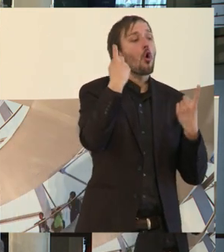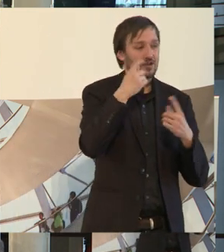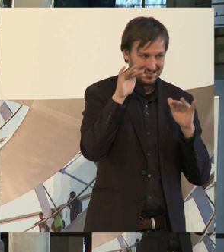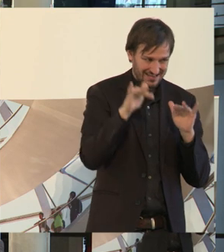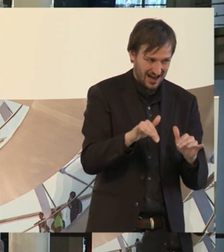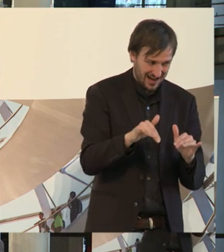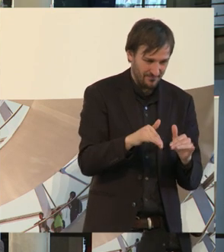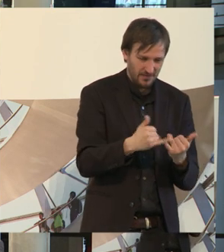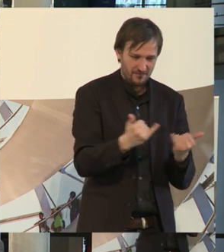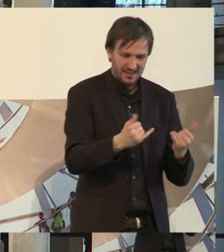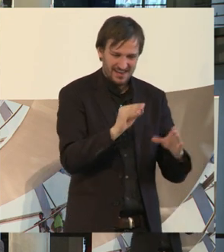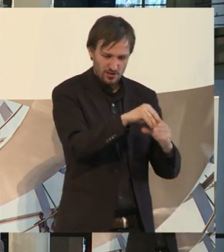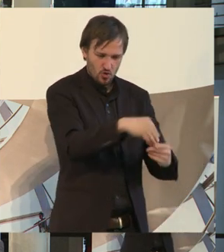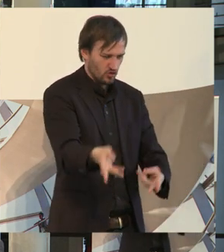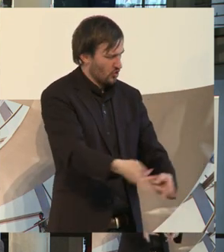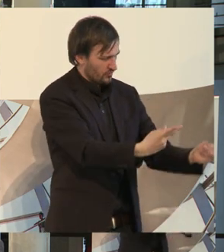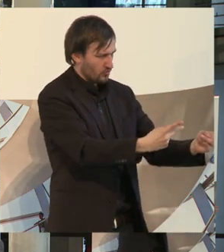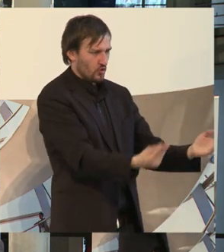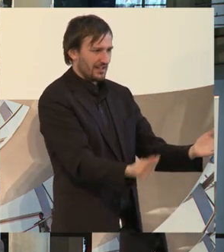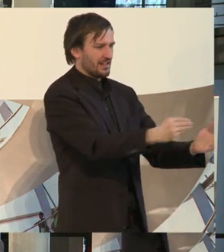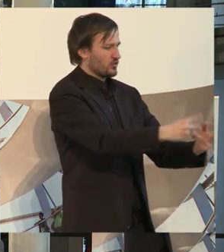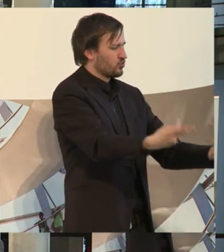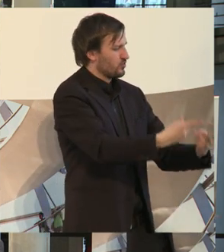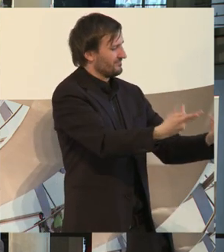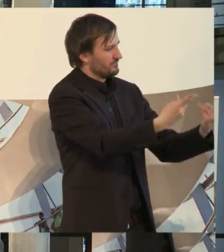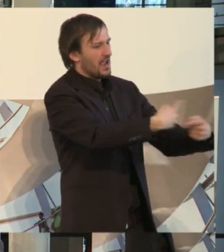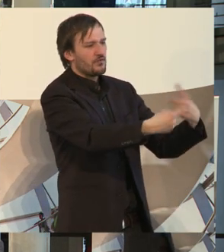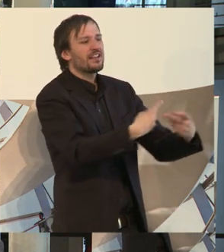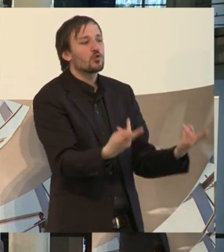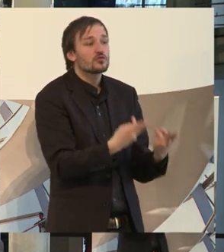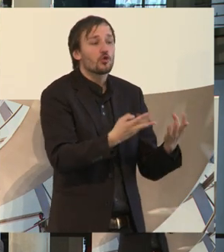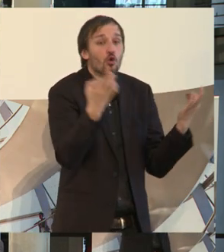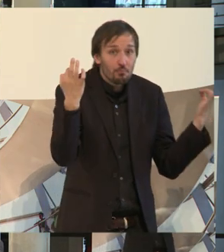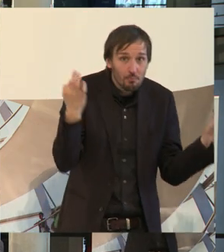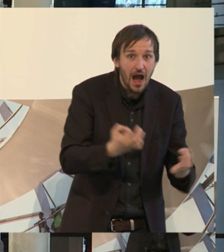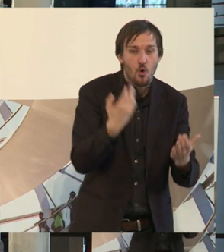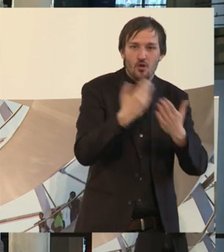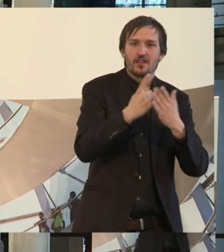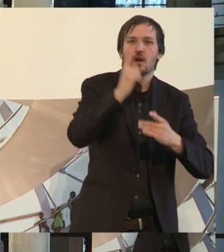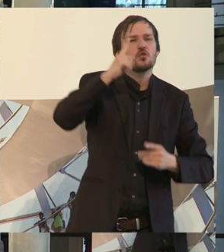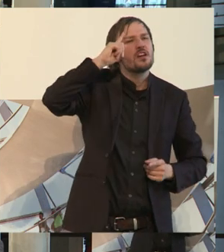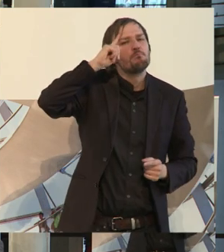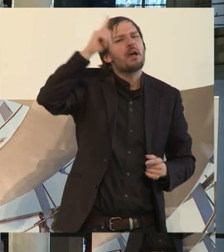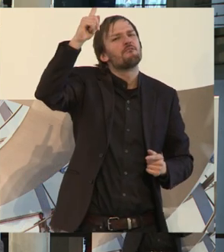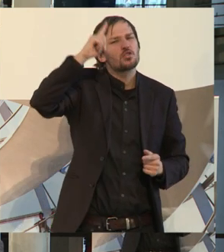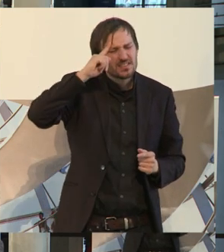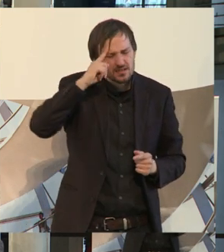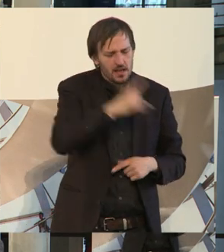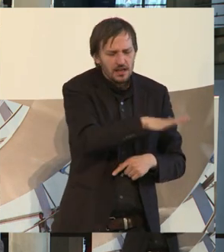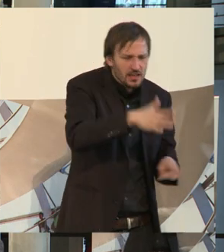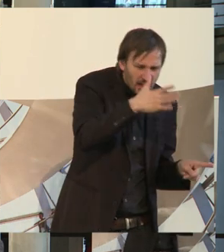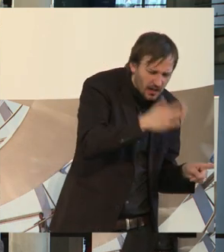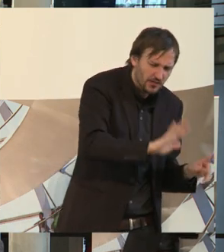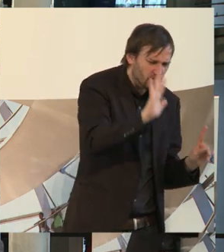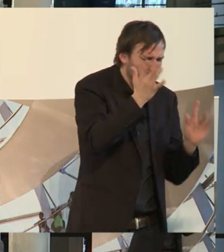Sorgen und Frage, wie schaffen wir es, dass die Entwicklungsförderung bewusst gesehen wird, dass sie schon in den Kindergarten und